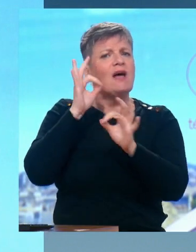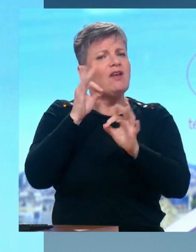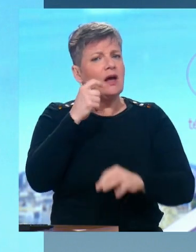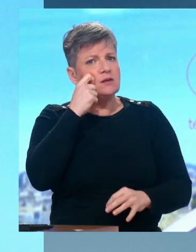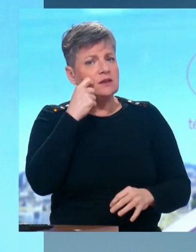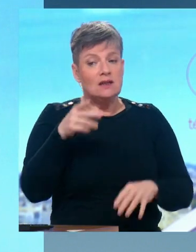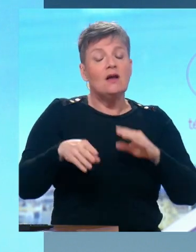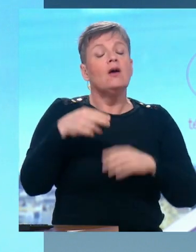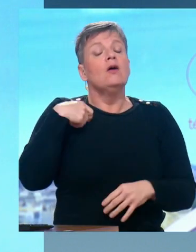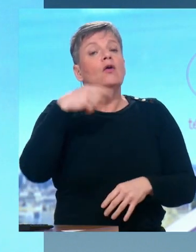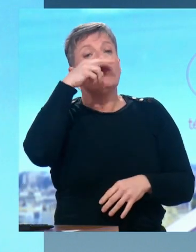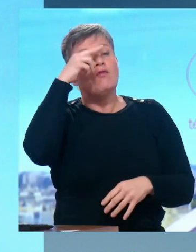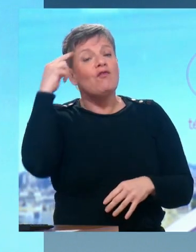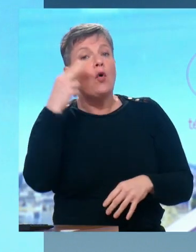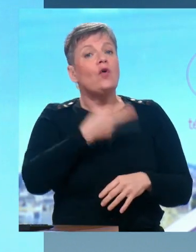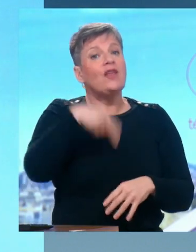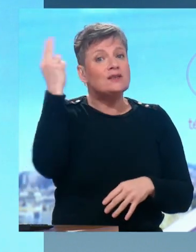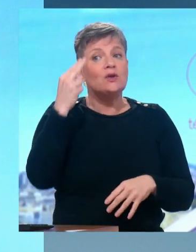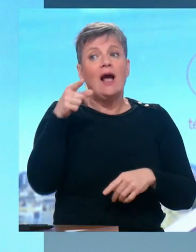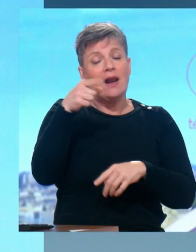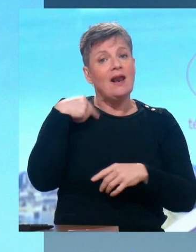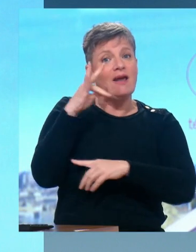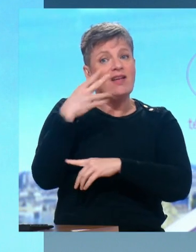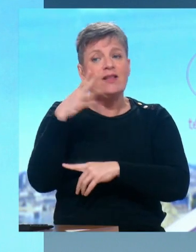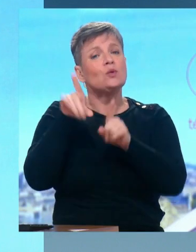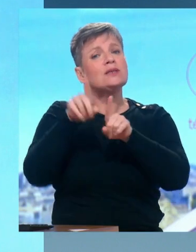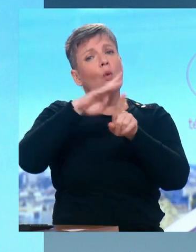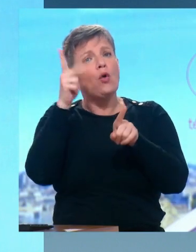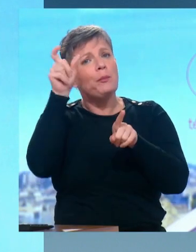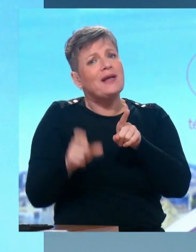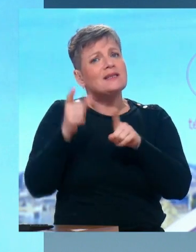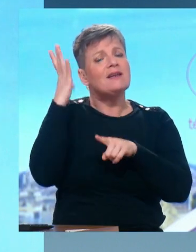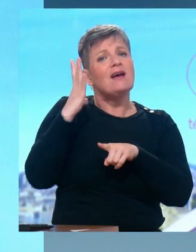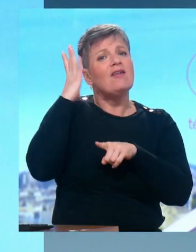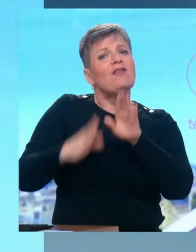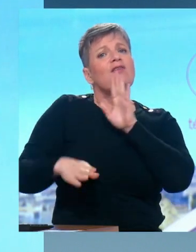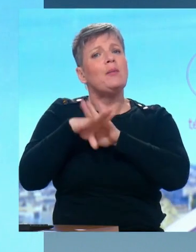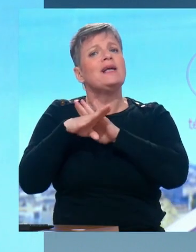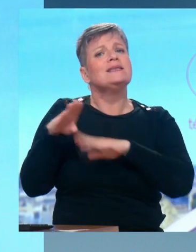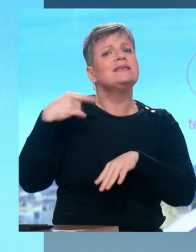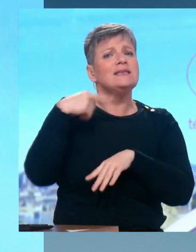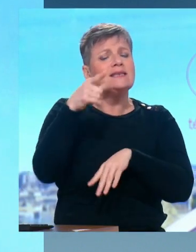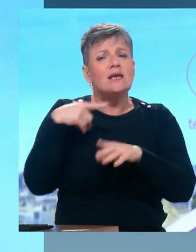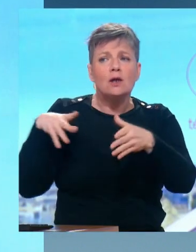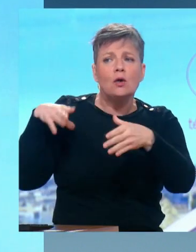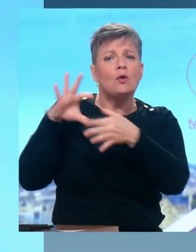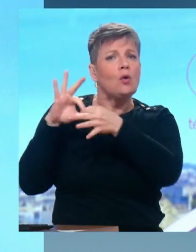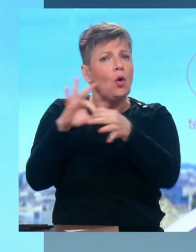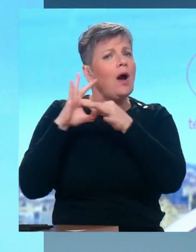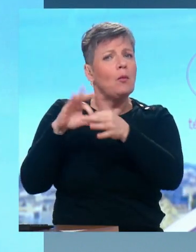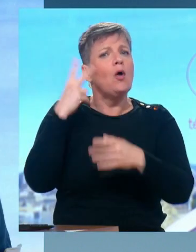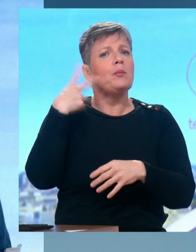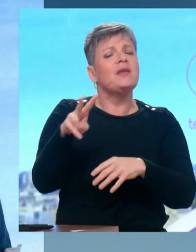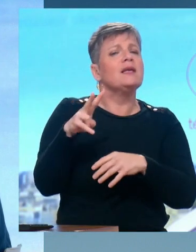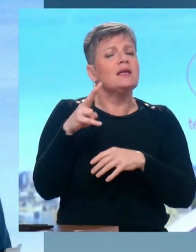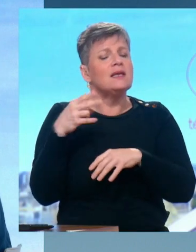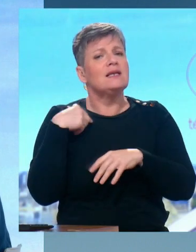créé par Jean-Marie Le Pen et par M. Pierre Bousquet, ancien Waffen-SS, de la division Charlemagne. Nous avons affaire à des hommes qui,